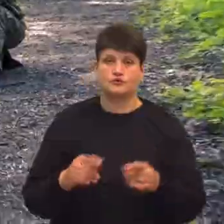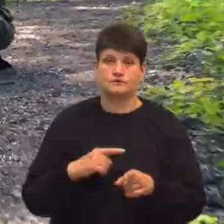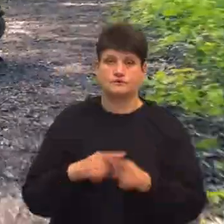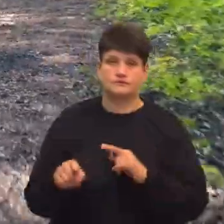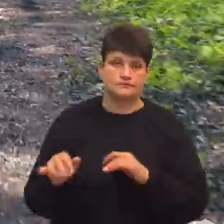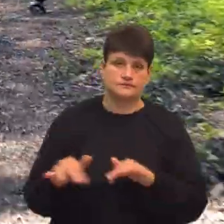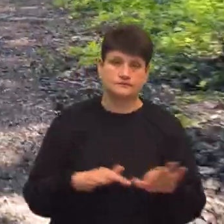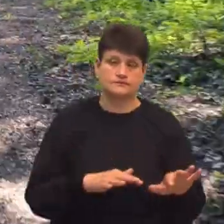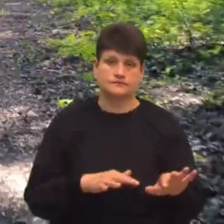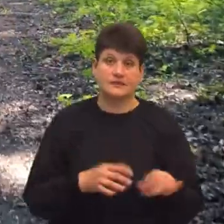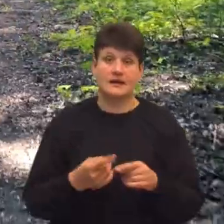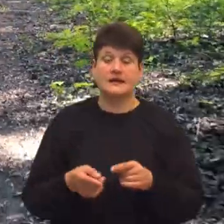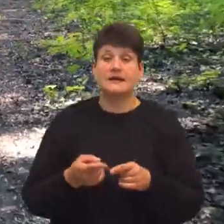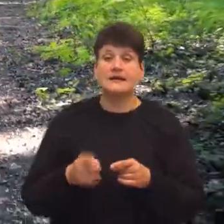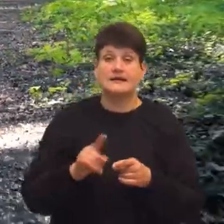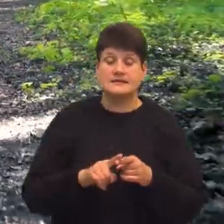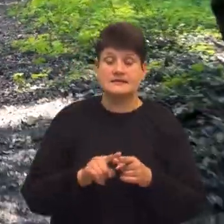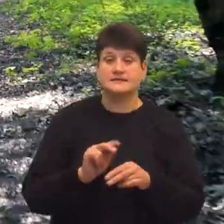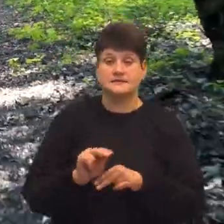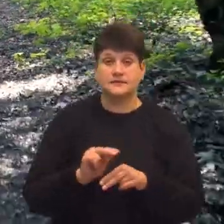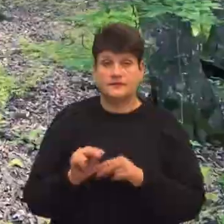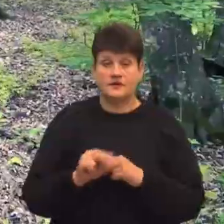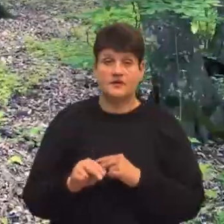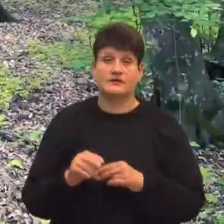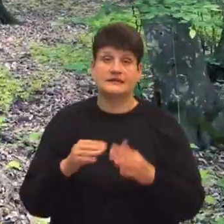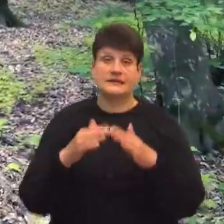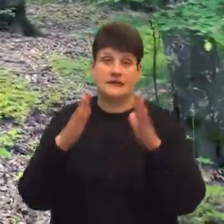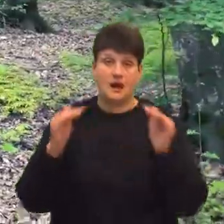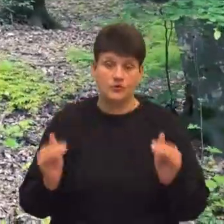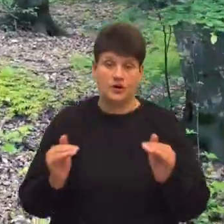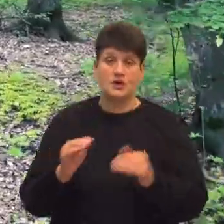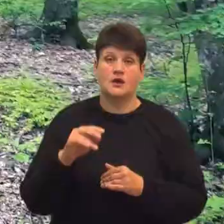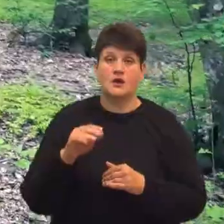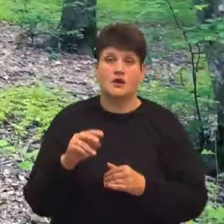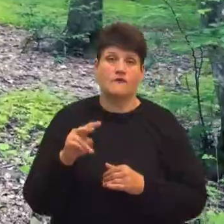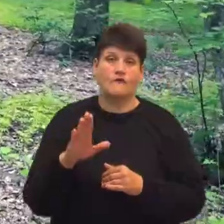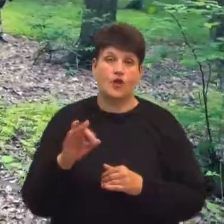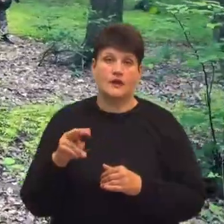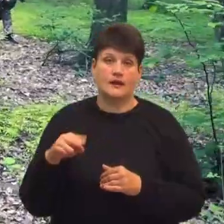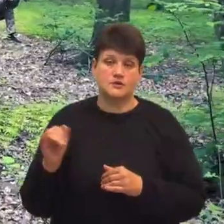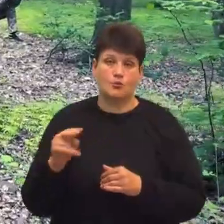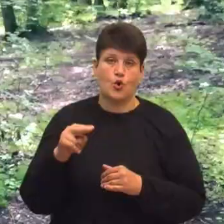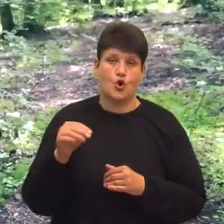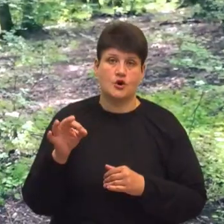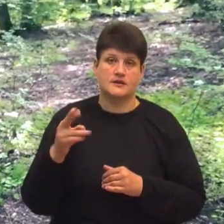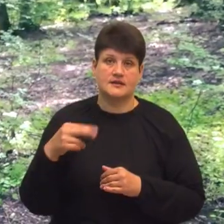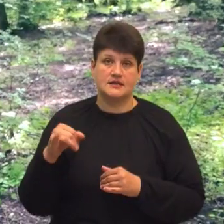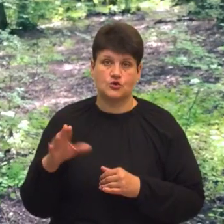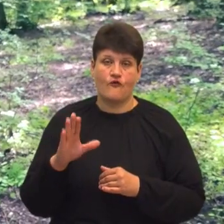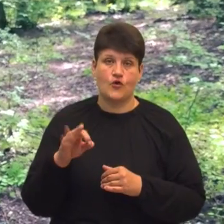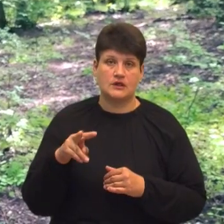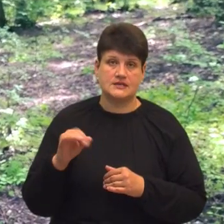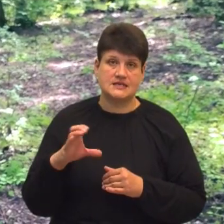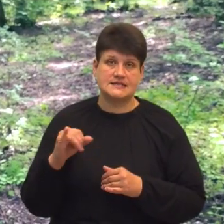Це локації для молоді у тапорі Подільсько-Волинської Січі. Тут організували Дні військово-патріотичного виховання. У нас